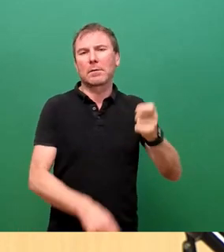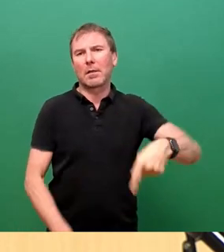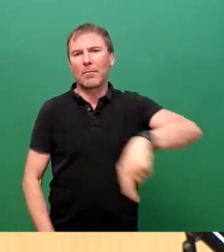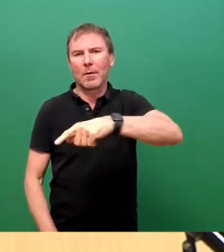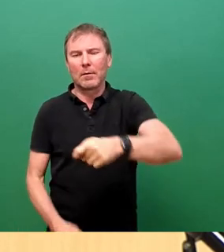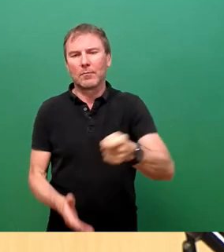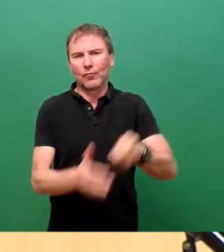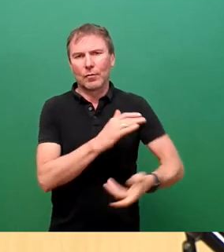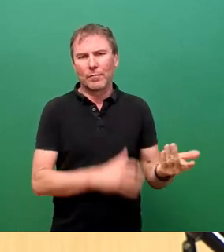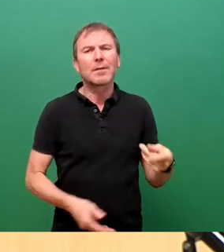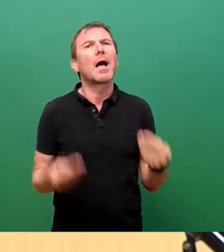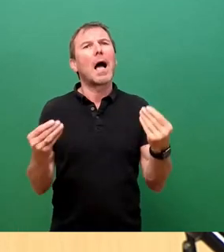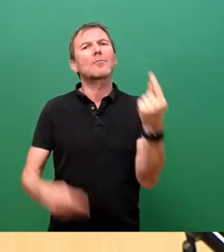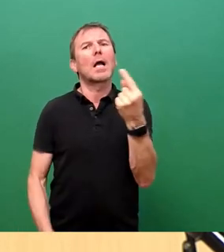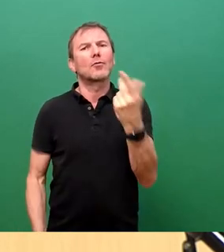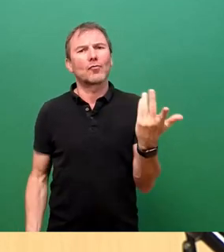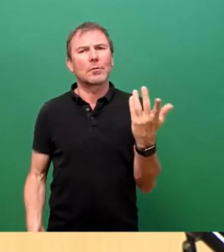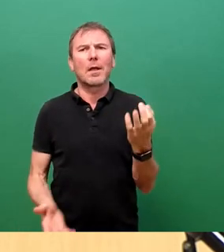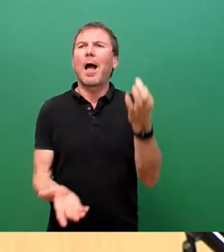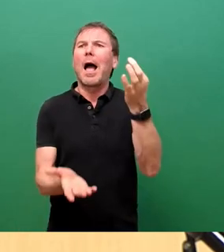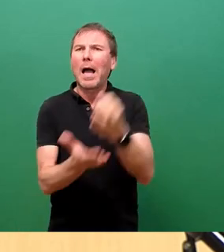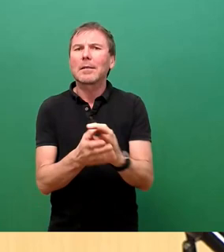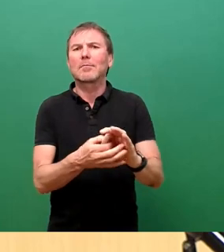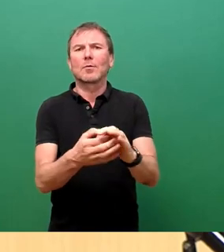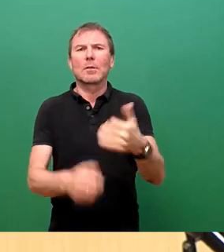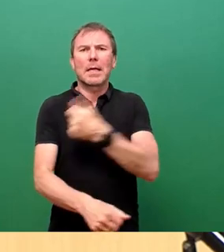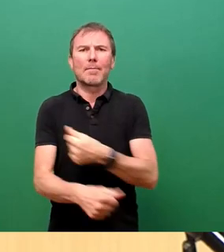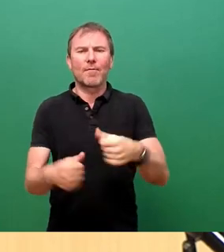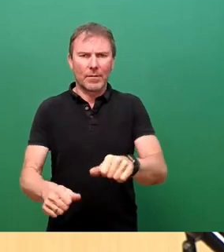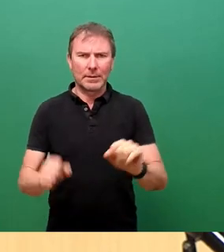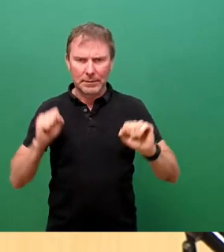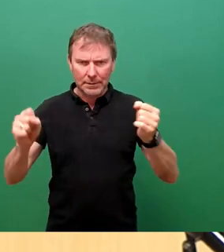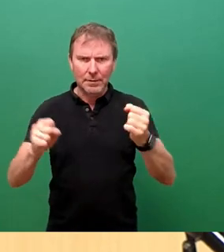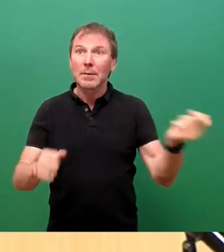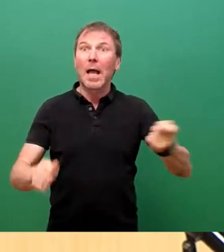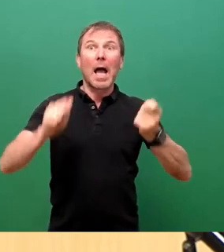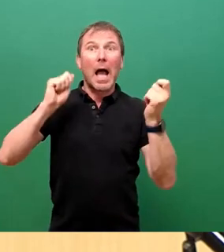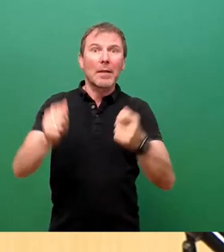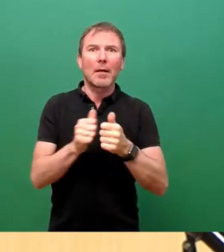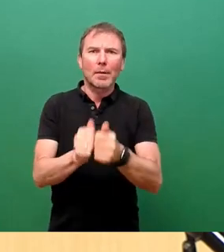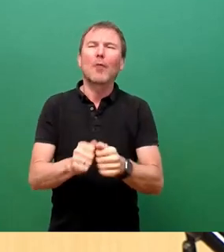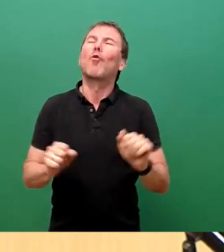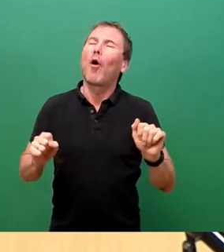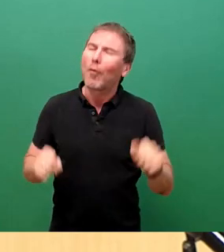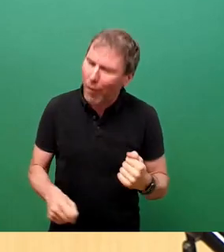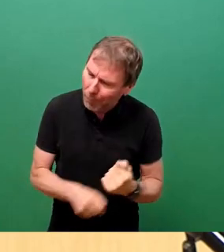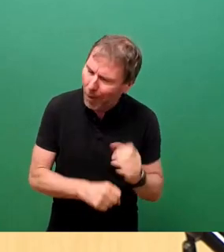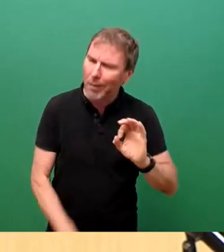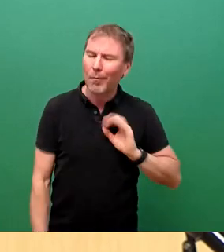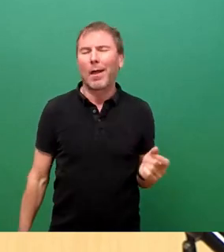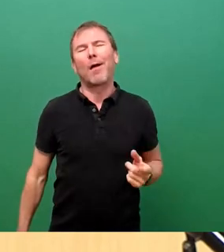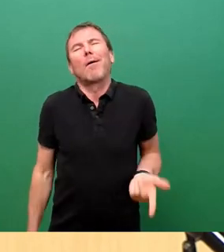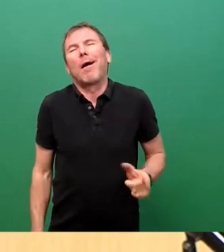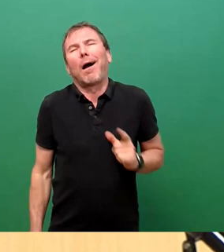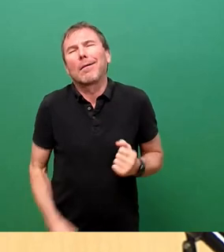Eine aktuelle Stunde zur einrichtungsbezogenen Impfpflicht anzustrengen und diese mit einem Antrag zu begleiten, kann man machen als Partei. Man muss es nicht. Das